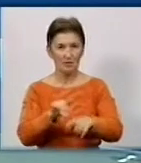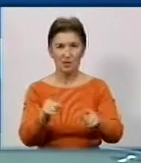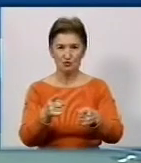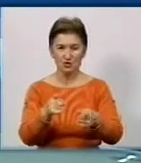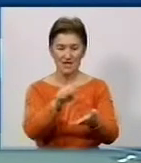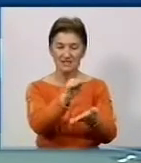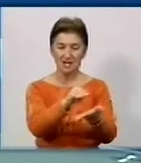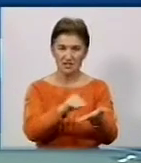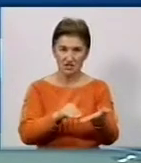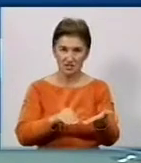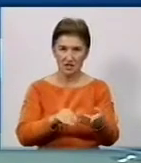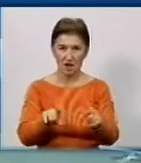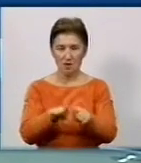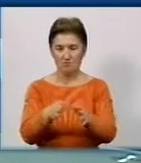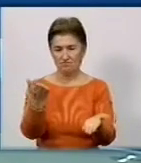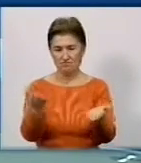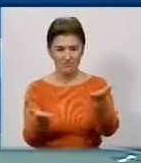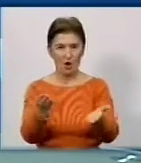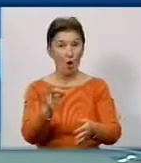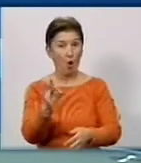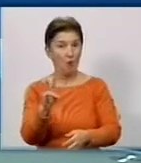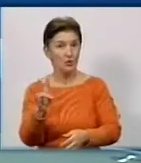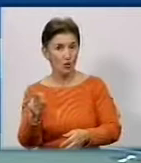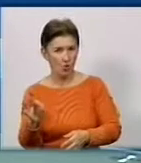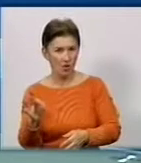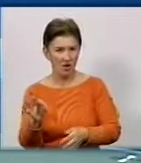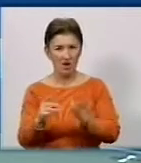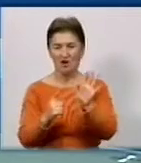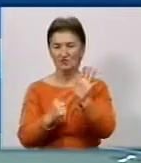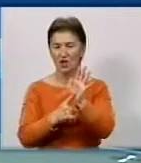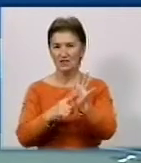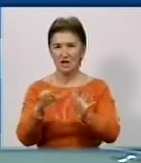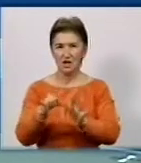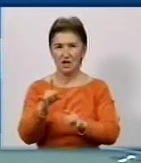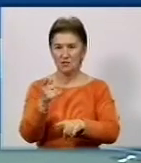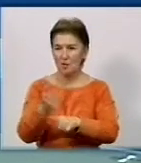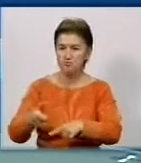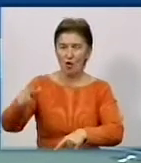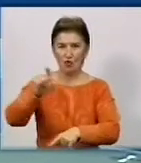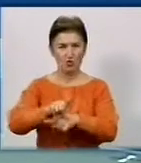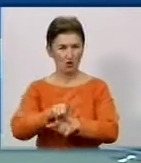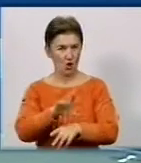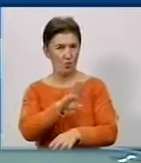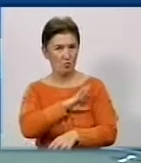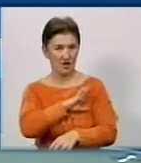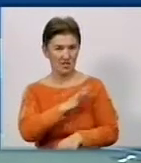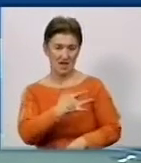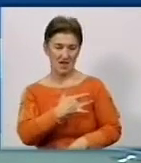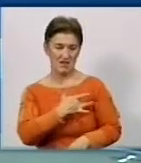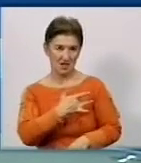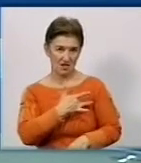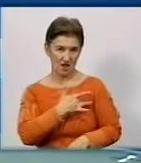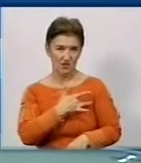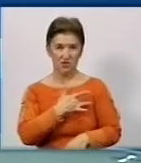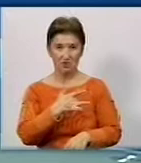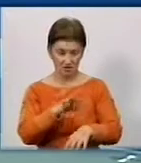по отношению к онкозаболіваниям катастрофическая. В шесть раз больше людей у нас умирают от сердечно-сосудистых заболівань, а не от онка.